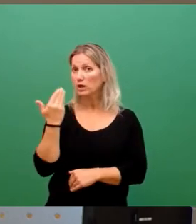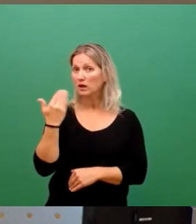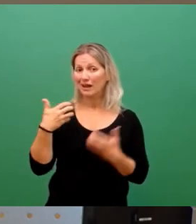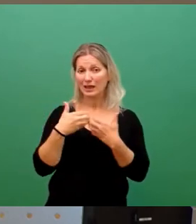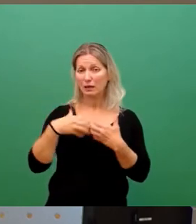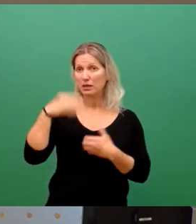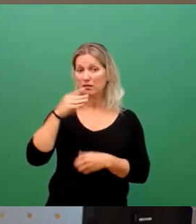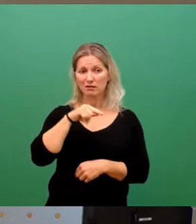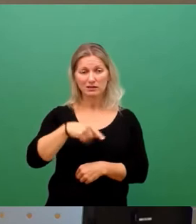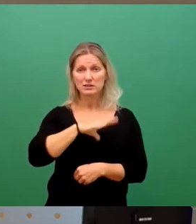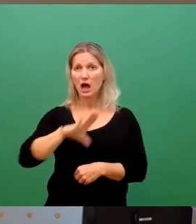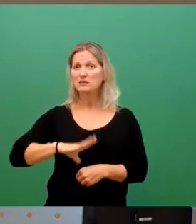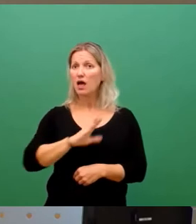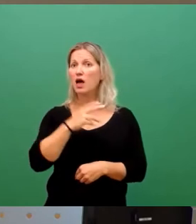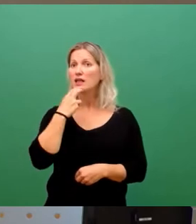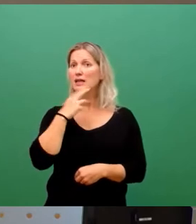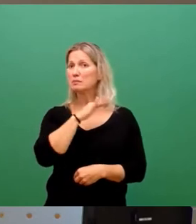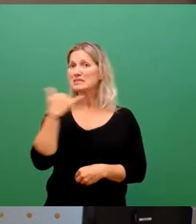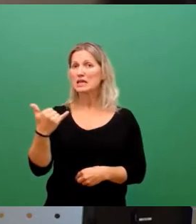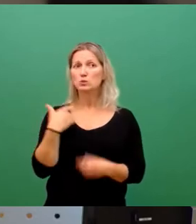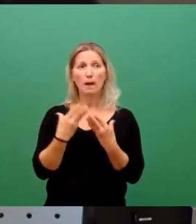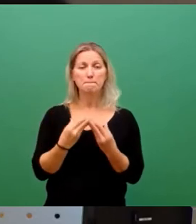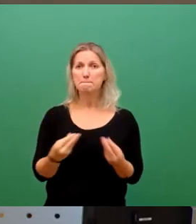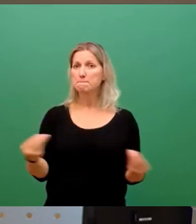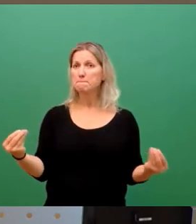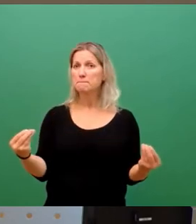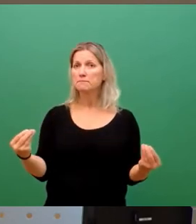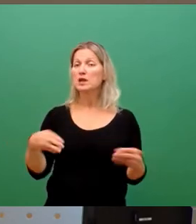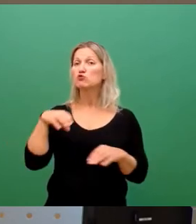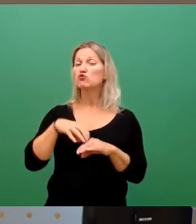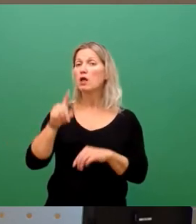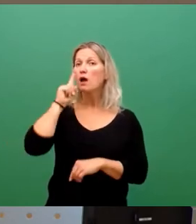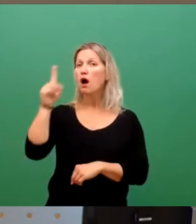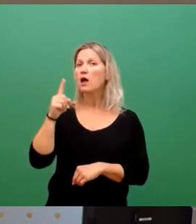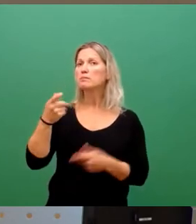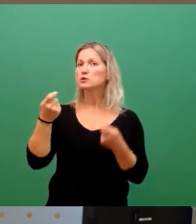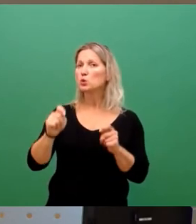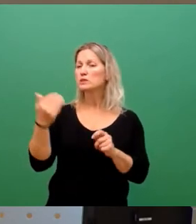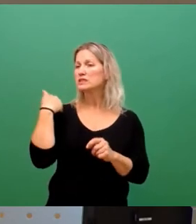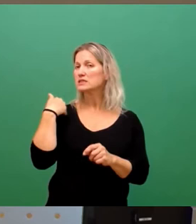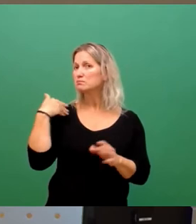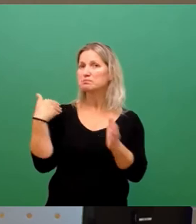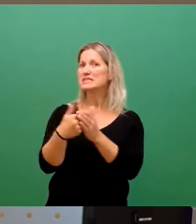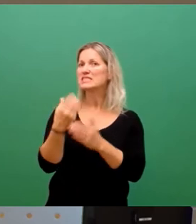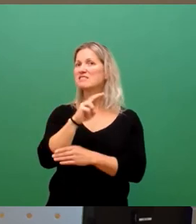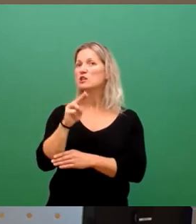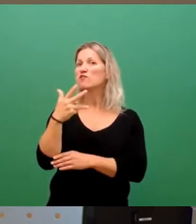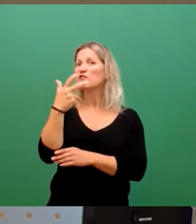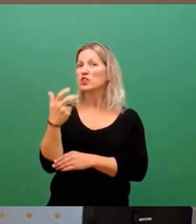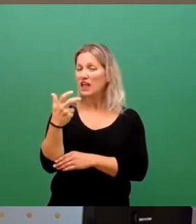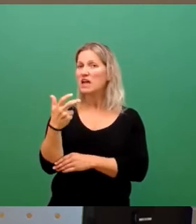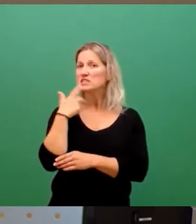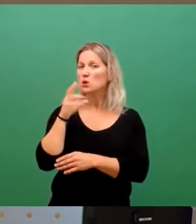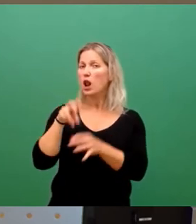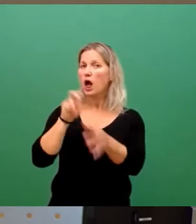abgetaucht. Dem Stadtratsbeschluss für eine Dekarbonisierung bis 2035 ignoriert sie souverän. Fazit?